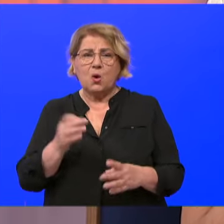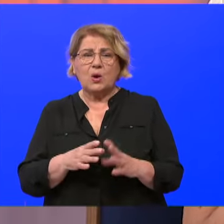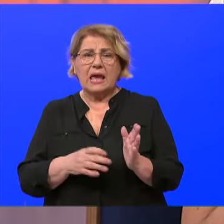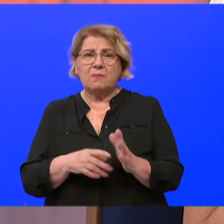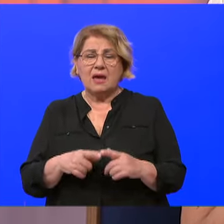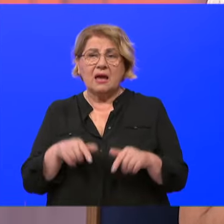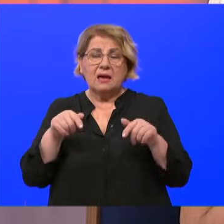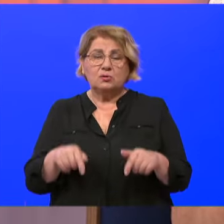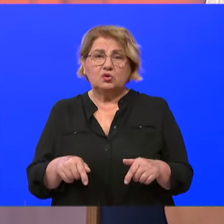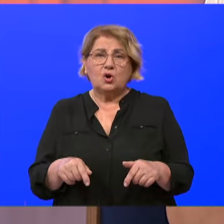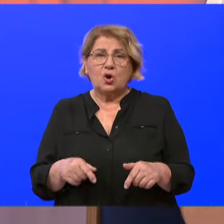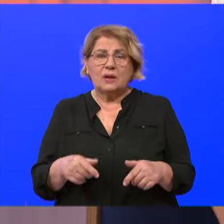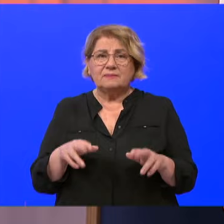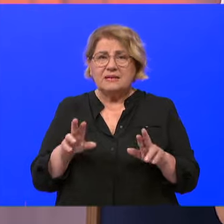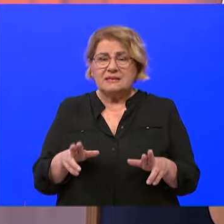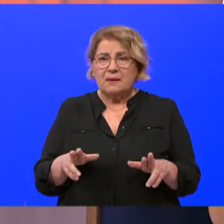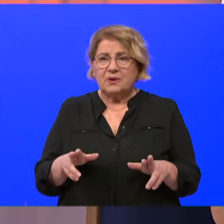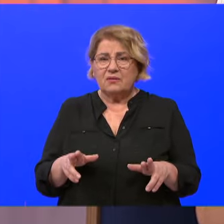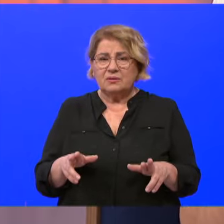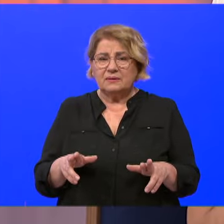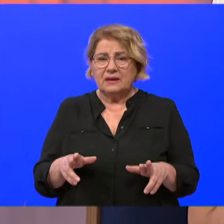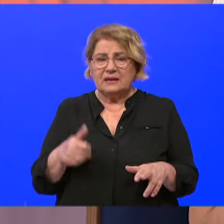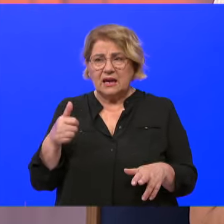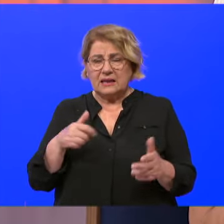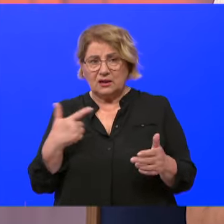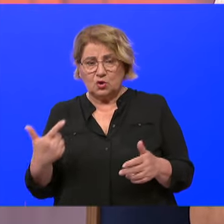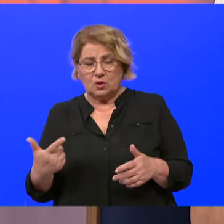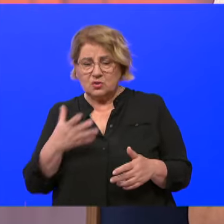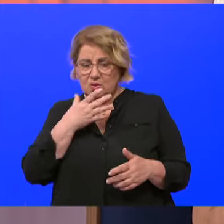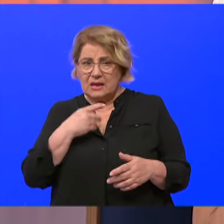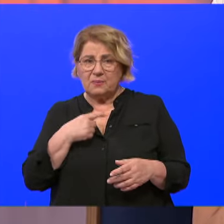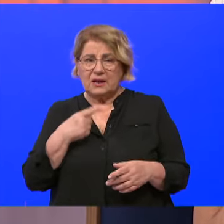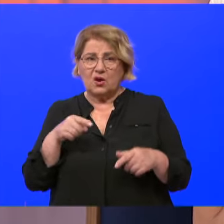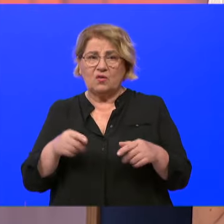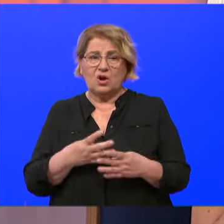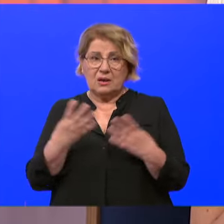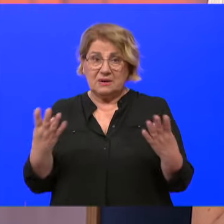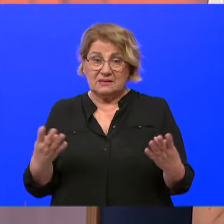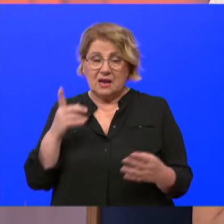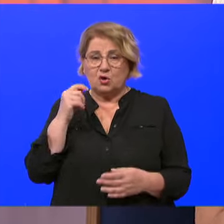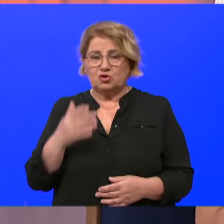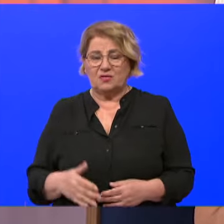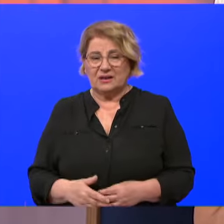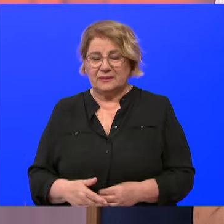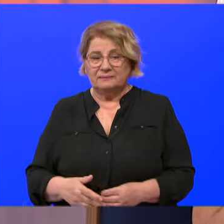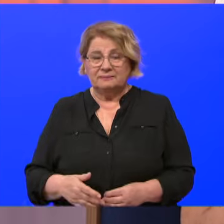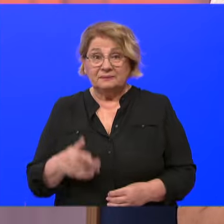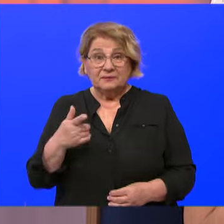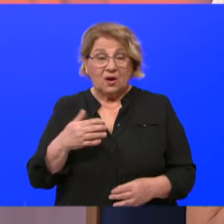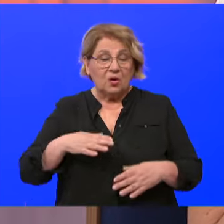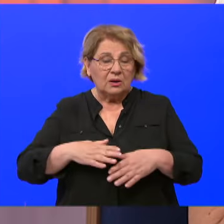gledatelji, zapravo jako ste jedan i drugi lijepo rekli ovo je emisija o čovjeku, o